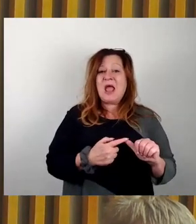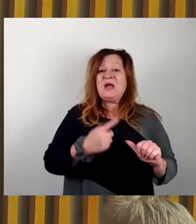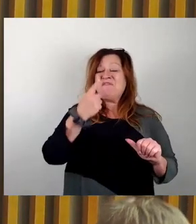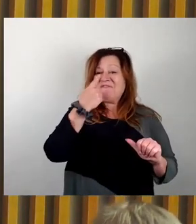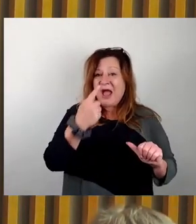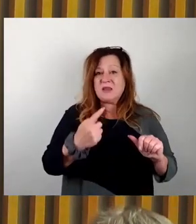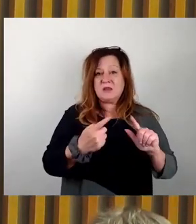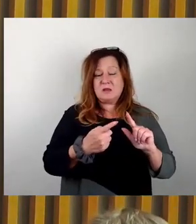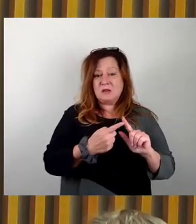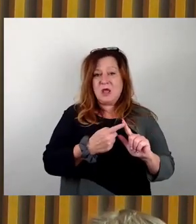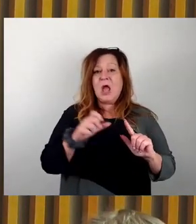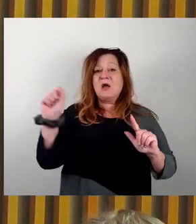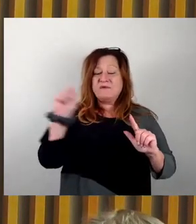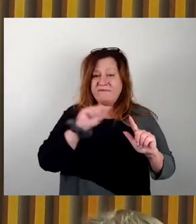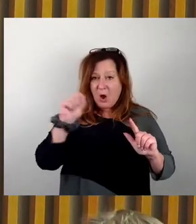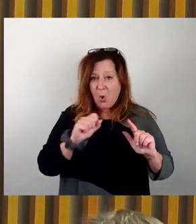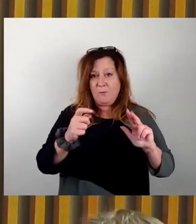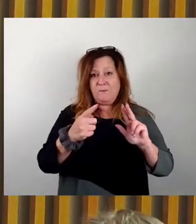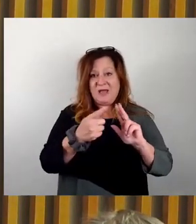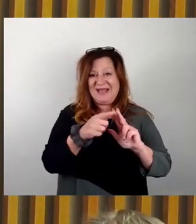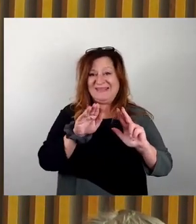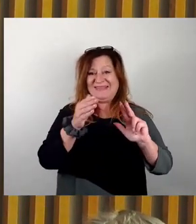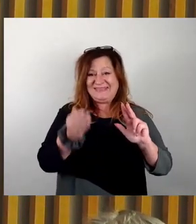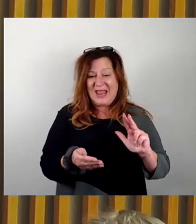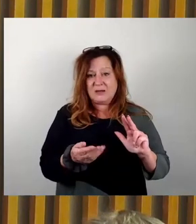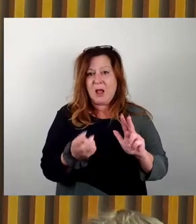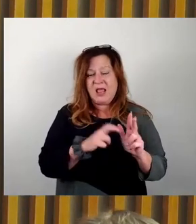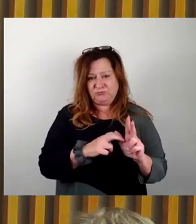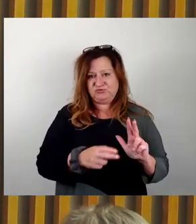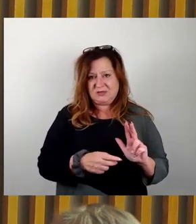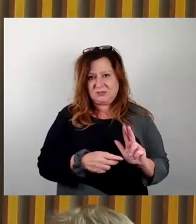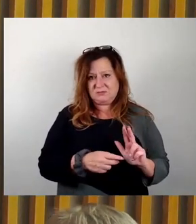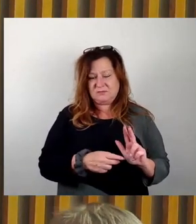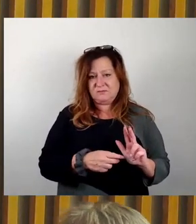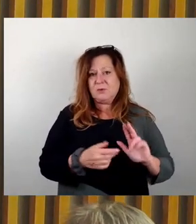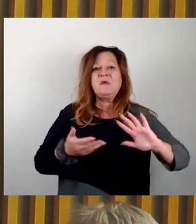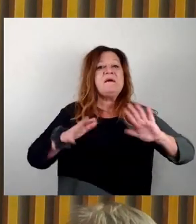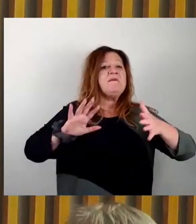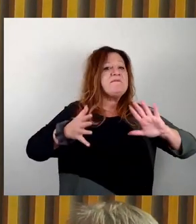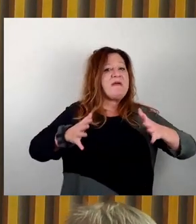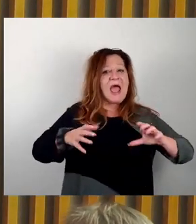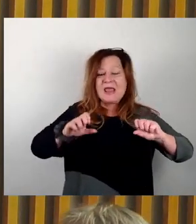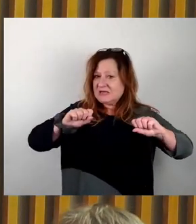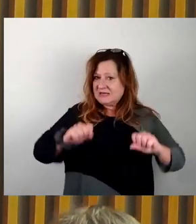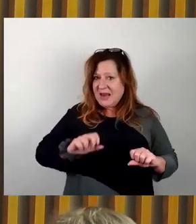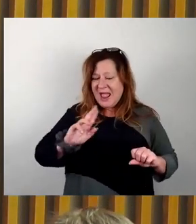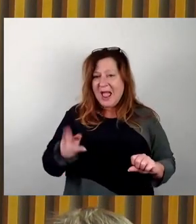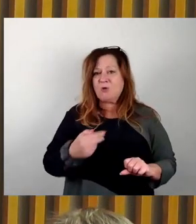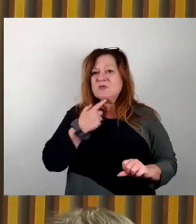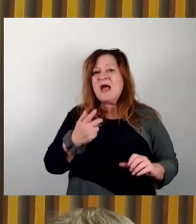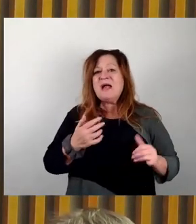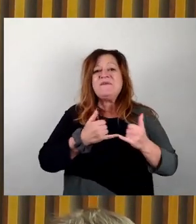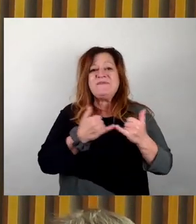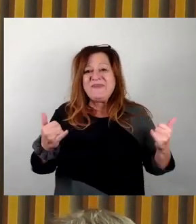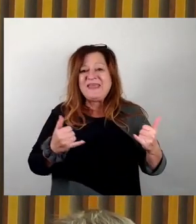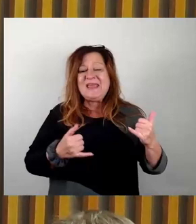ein bestimmtes Denkmal entstanden und vielleicht kann man noch sagen, wie ist es in unterschiedlichen